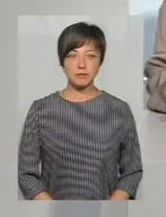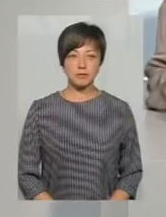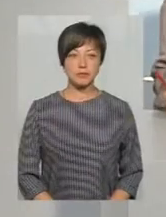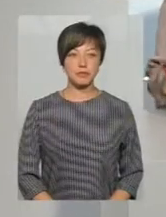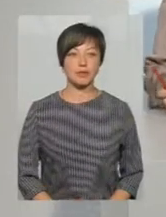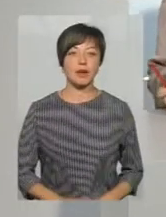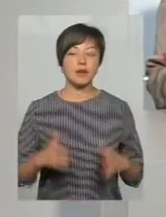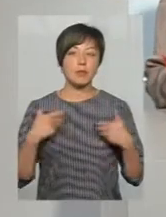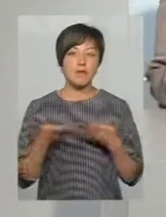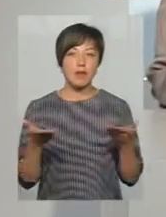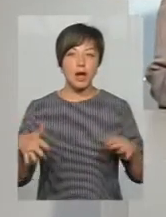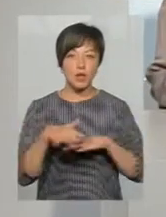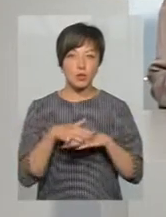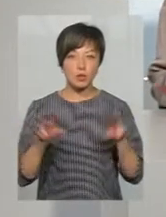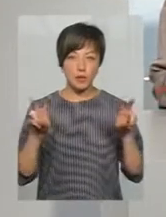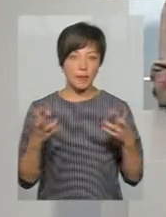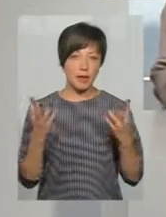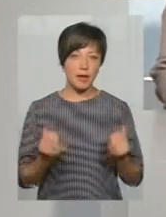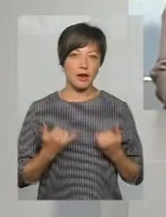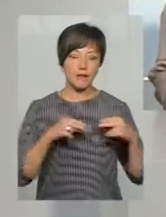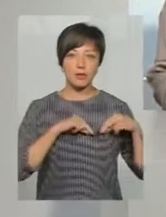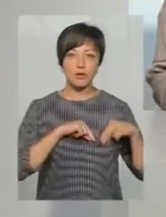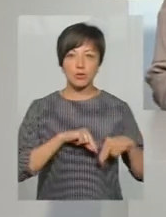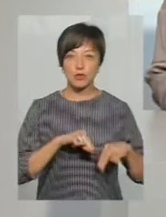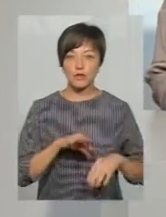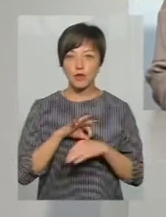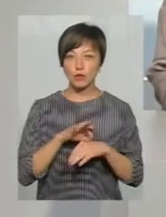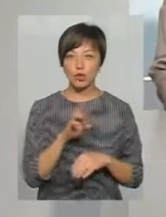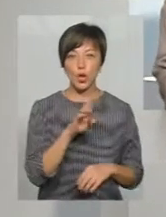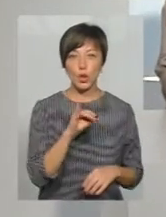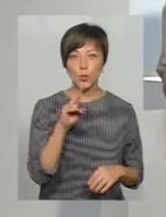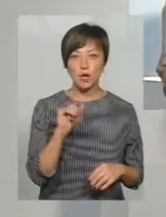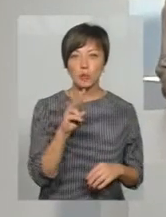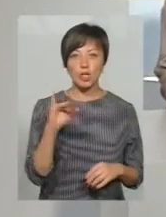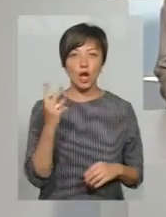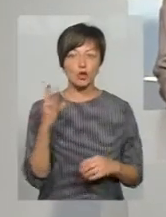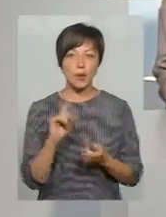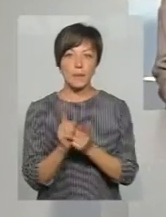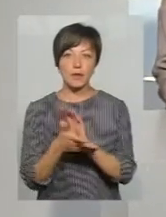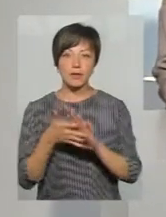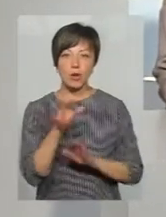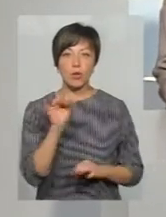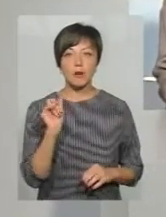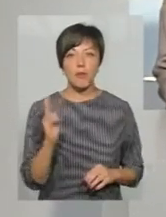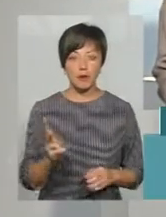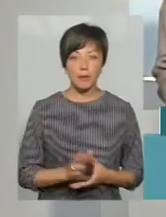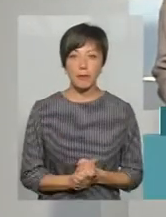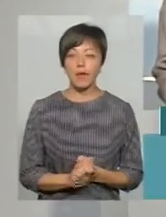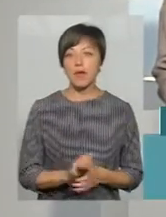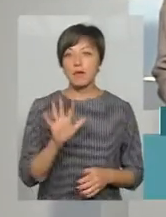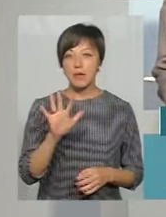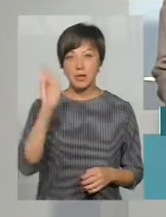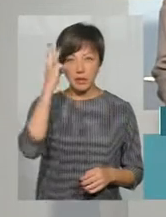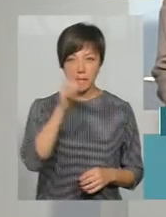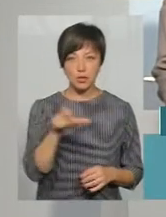Мої вітання на суспільному тема дня. В студії для вас сьогодні працює ведуча Юна Мітрашко, переклад на мову жестів Ольга Рибак. У п'яти